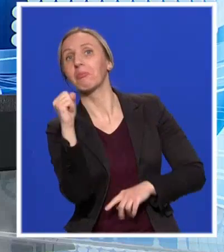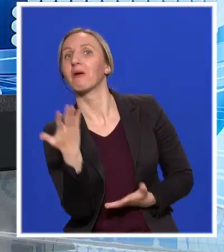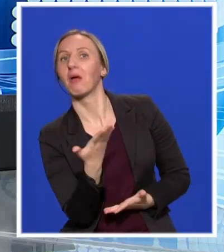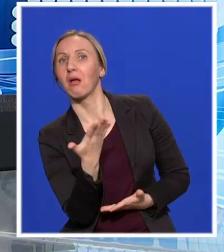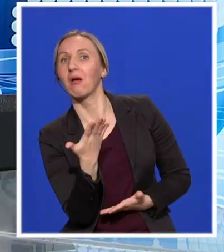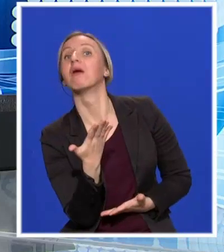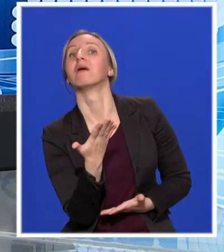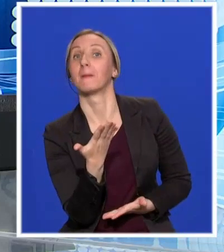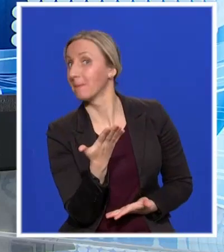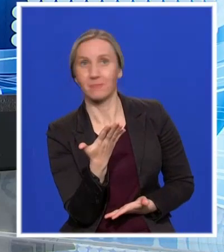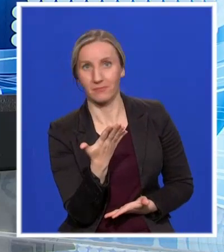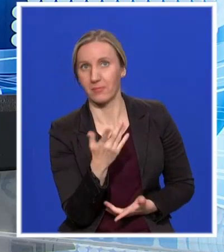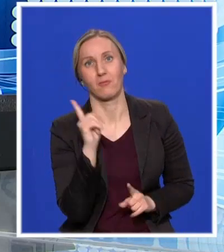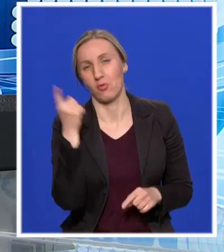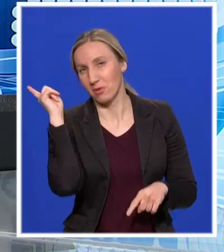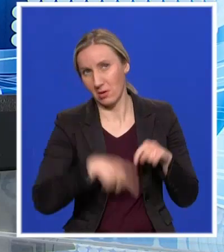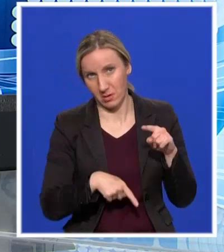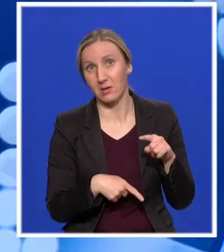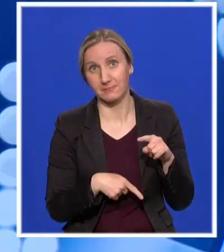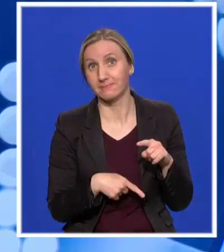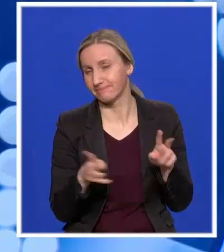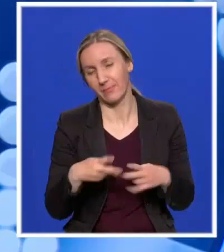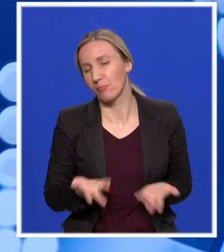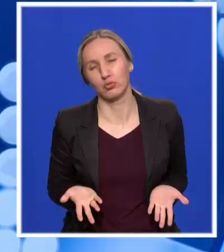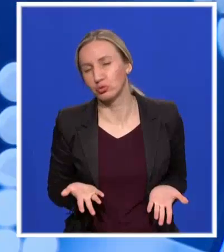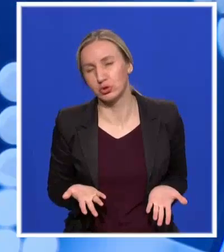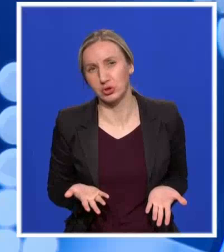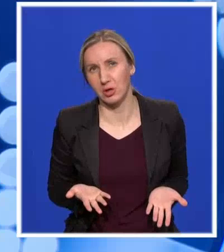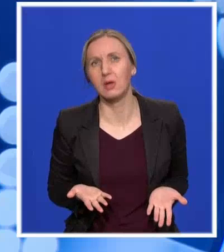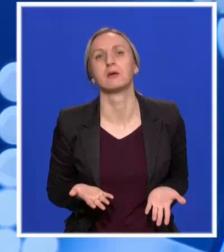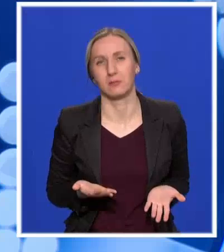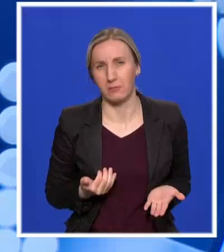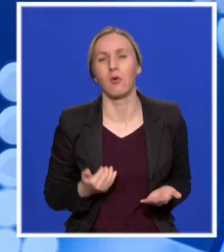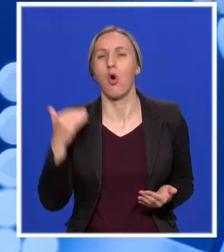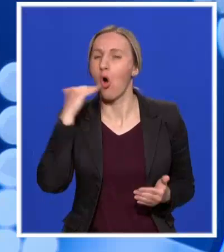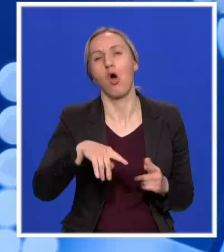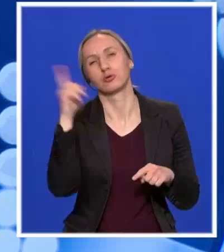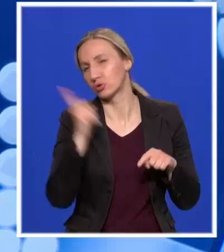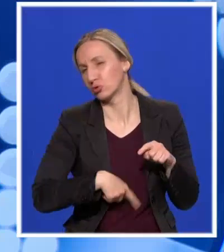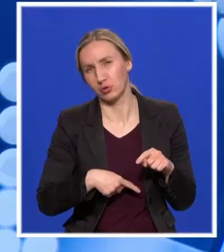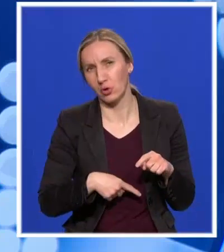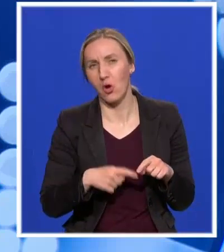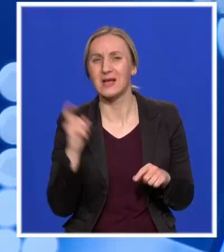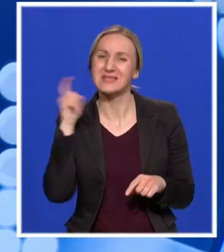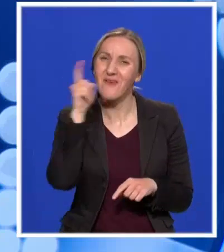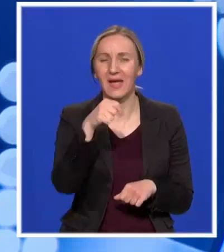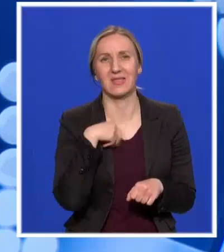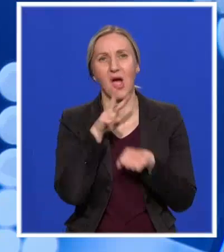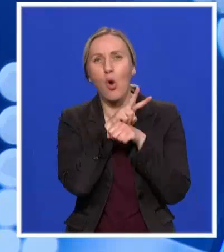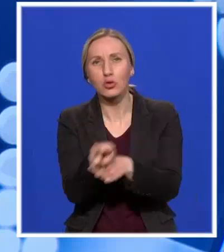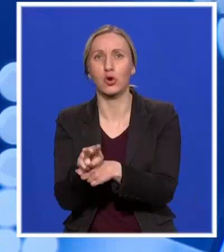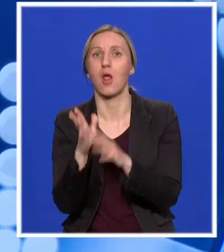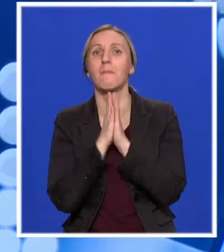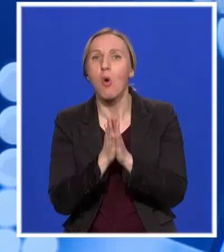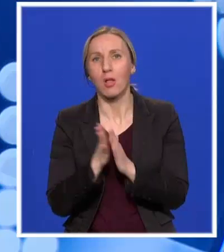bahato i da kažem protivno mera. Dakle, to je nemoguće. I sankcionisaćemo, imaćemo svakodnevne kontrole. Ja zato još jednom